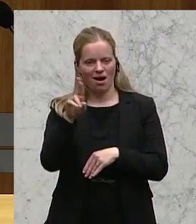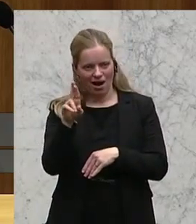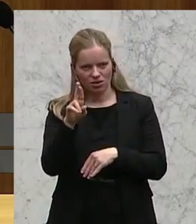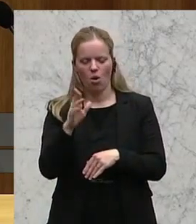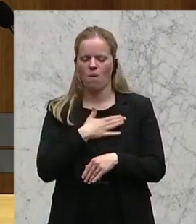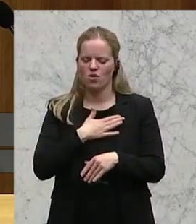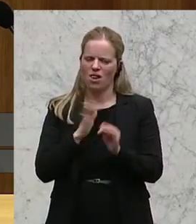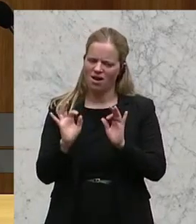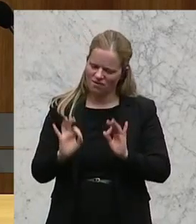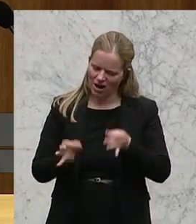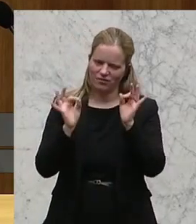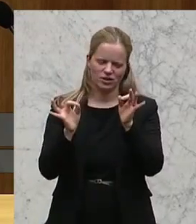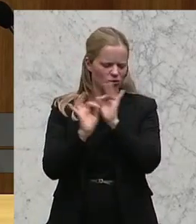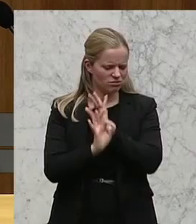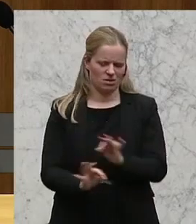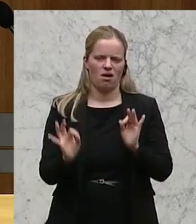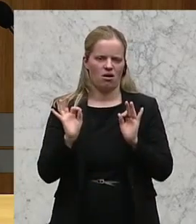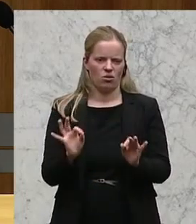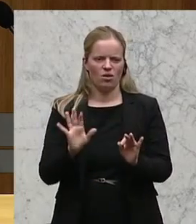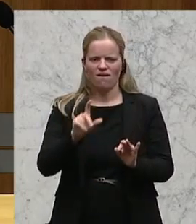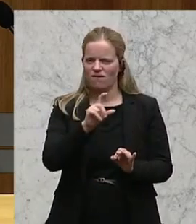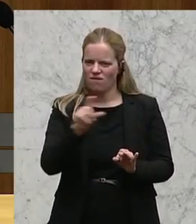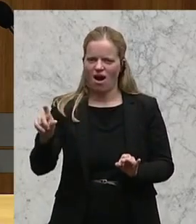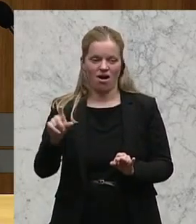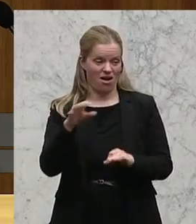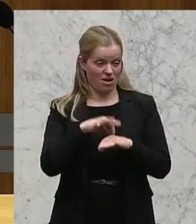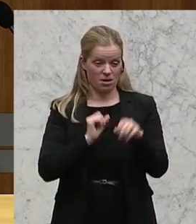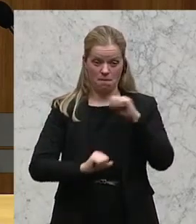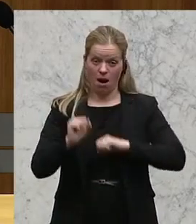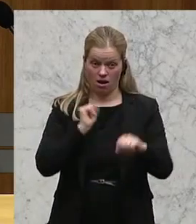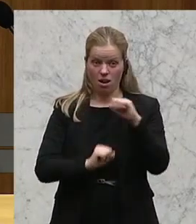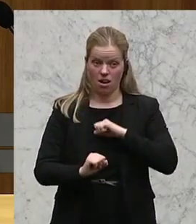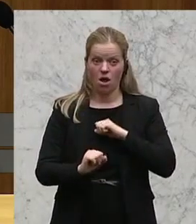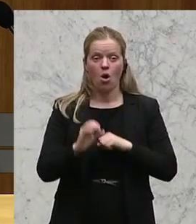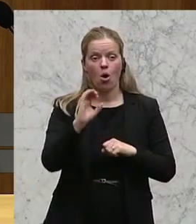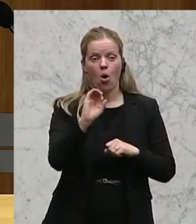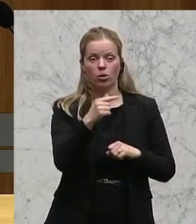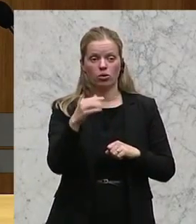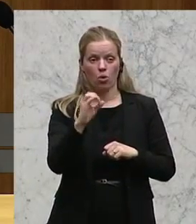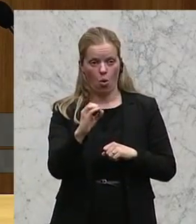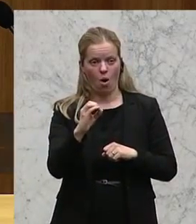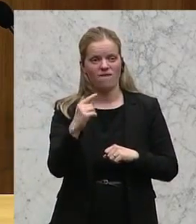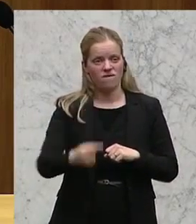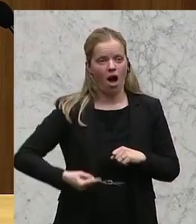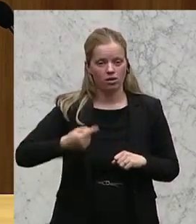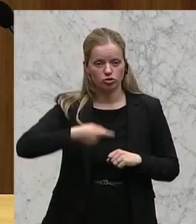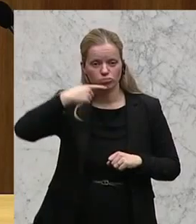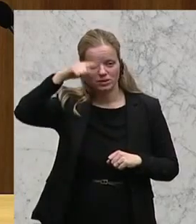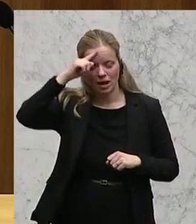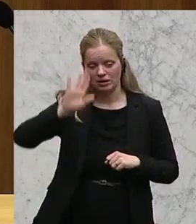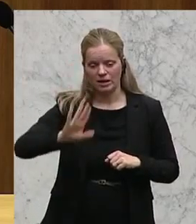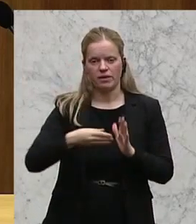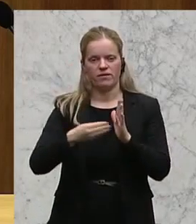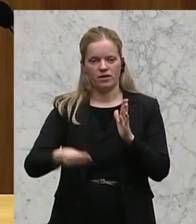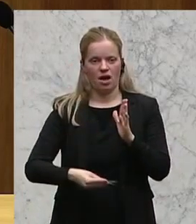Qualifikation und trotz eines enormen Fachärztemangels im Otto-Wagner-Spital seinen Vertrag nicht mehr verlängert